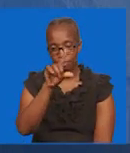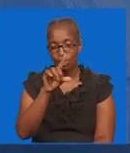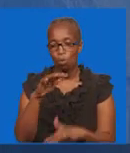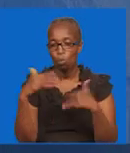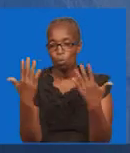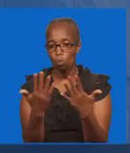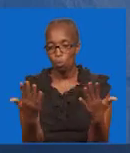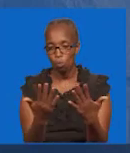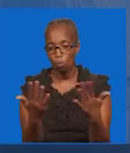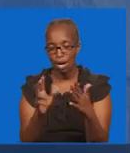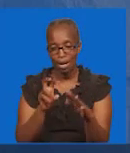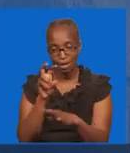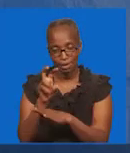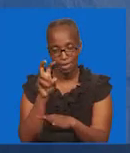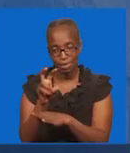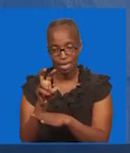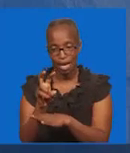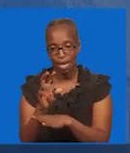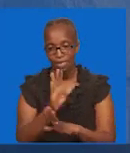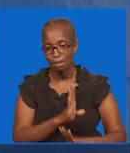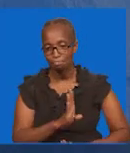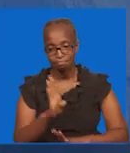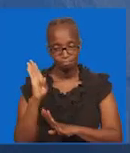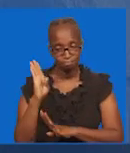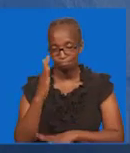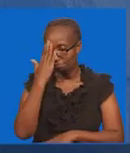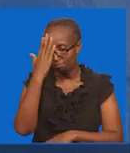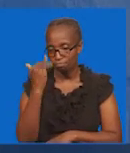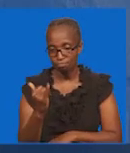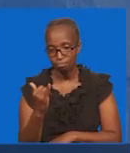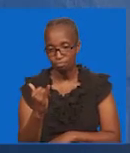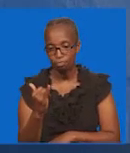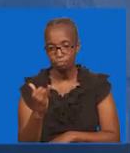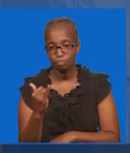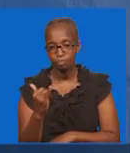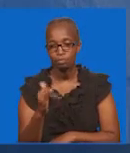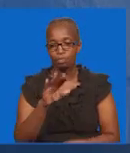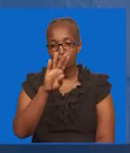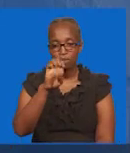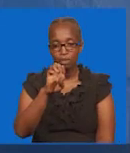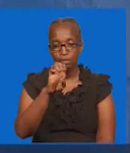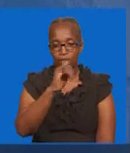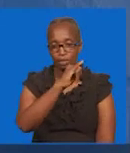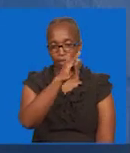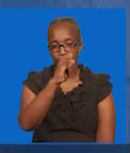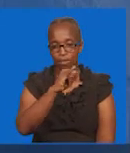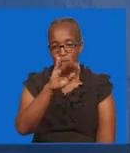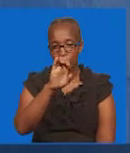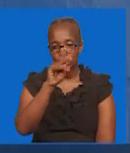Anamuona Izraheli kama mlinzi Wa ofisi yake Kwa maana Anamuweka kama mlinzi Unaona